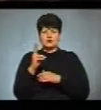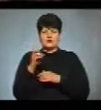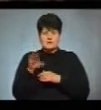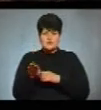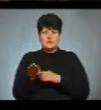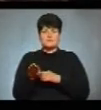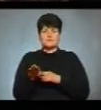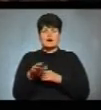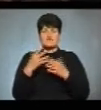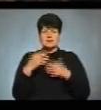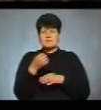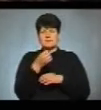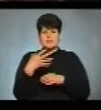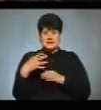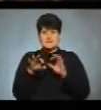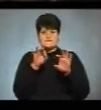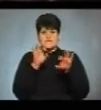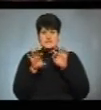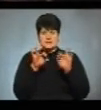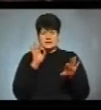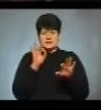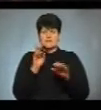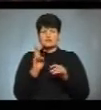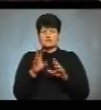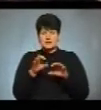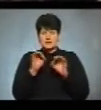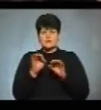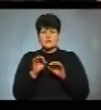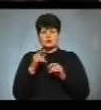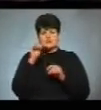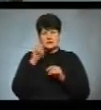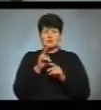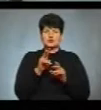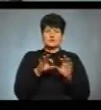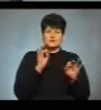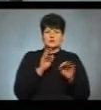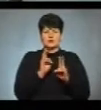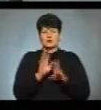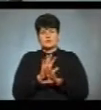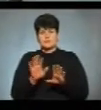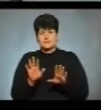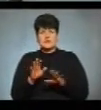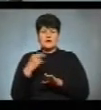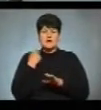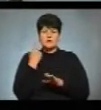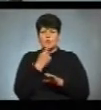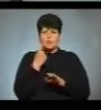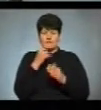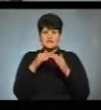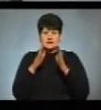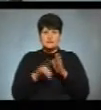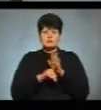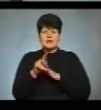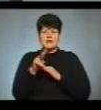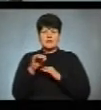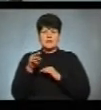вже 15 відібрані учасники дізнаються про те, чи вони відібрані чи ні. Англомовний табір розпочнеться